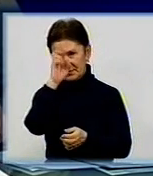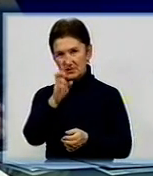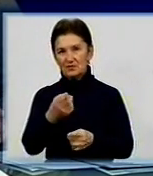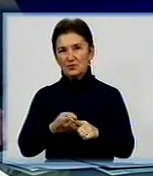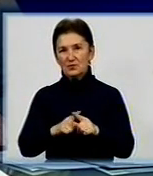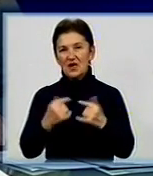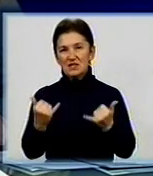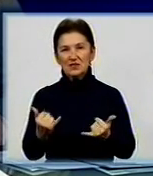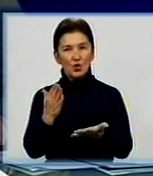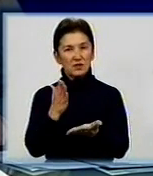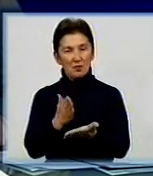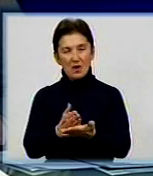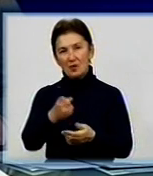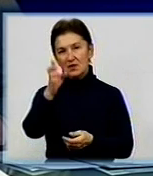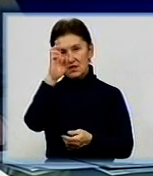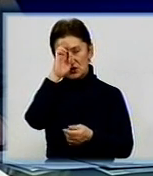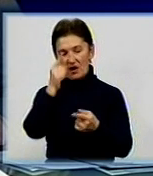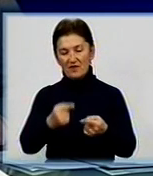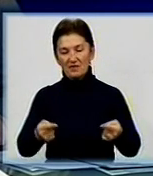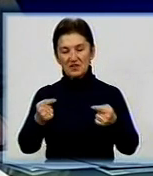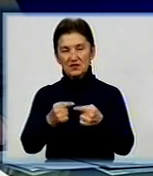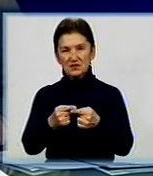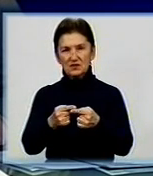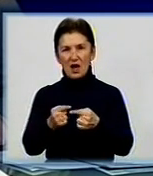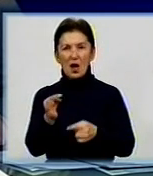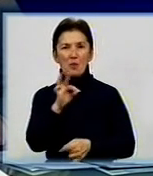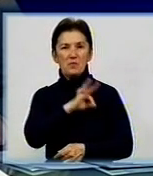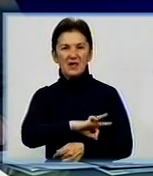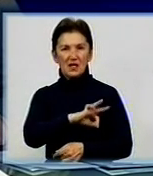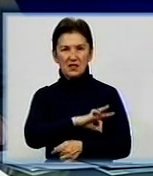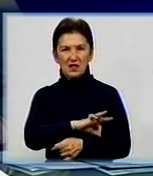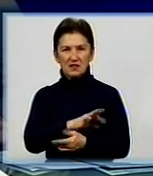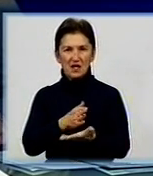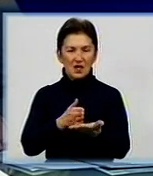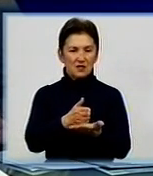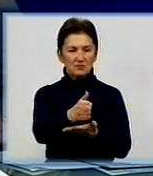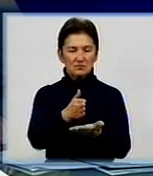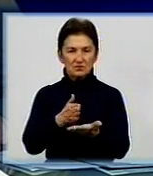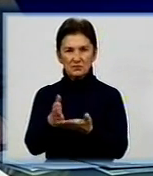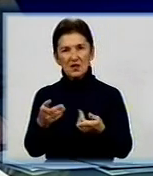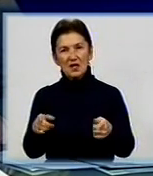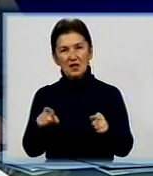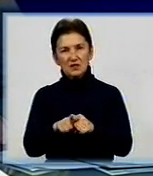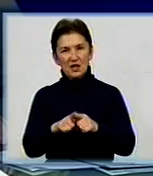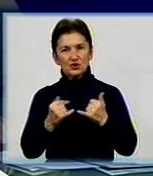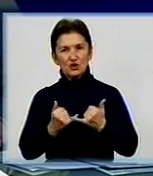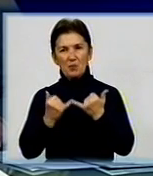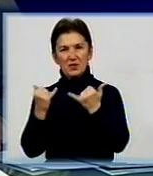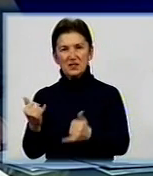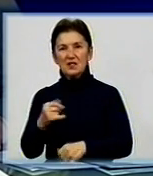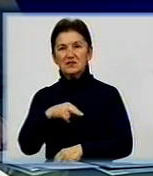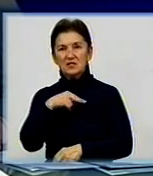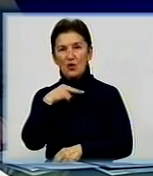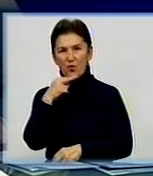сьогодні ми маємо, держава визначила пріоритетом розвиток молочного скотарства, але також приділяється увага розвитку